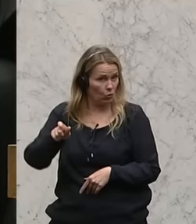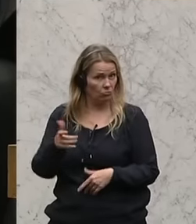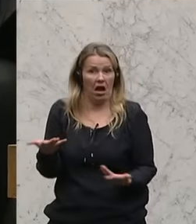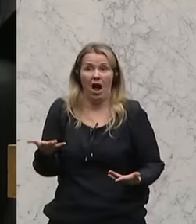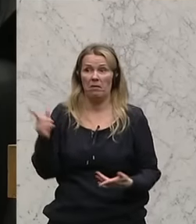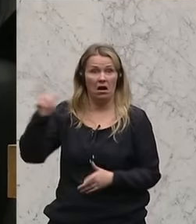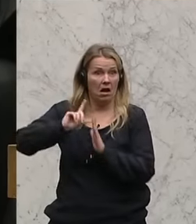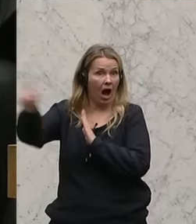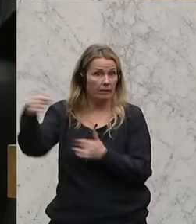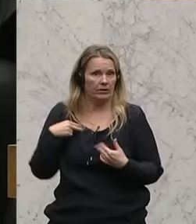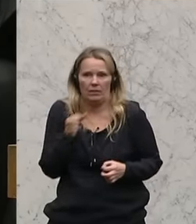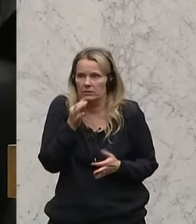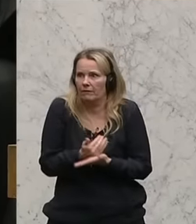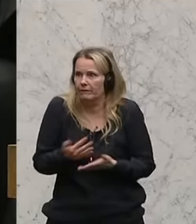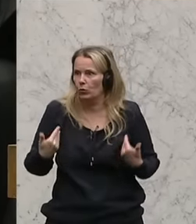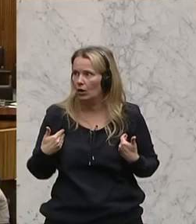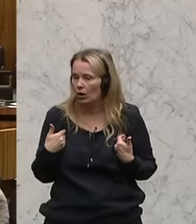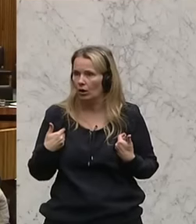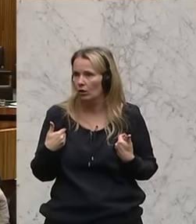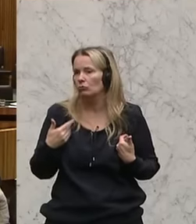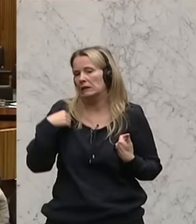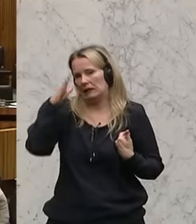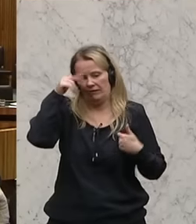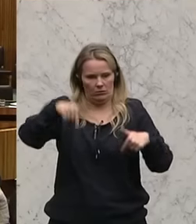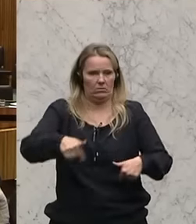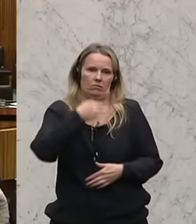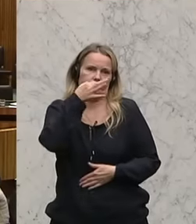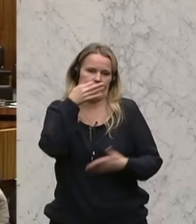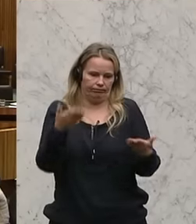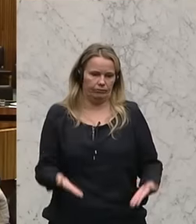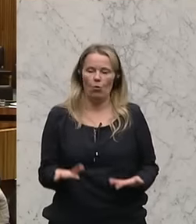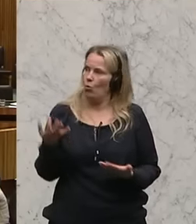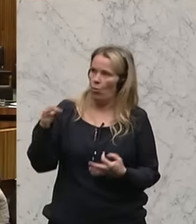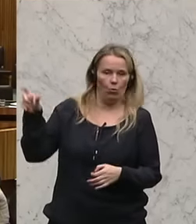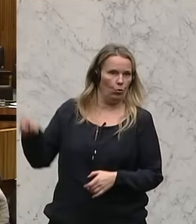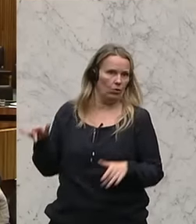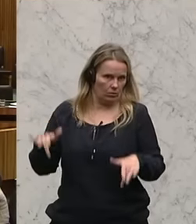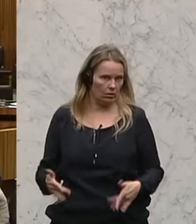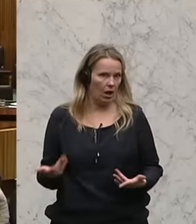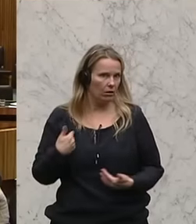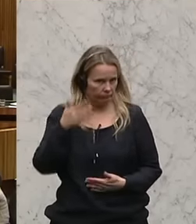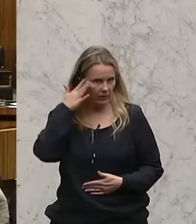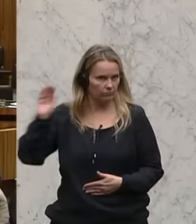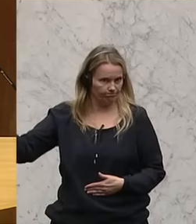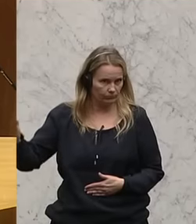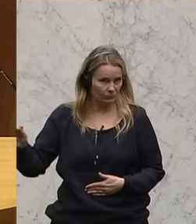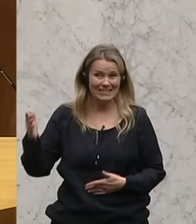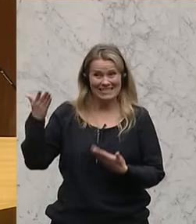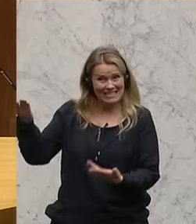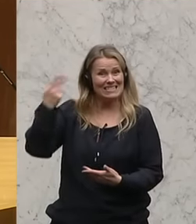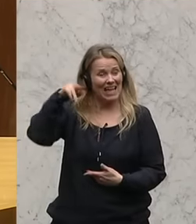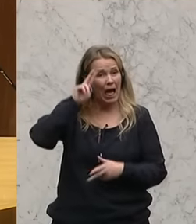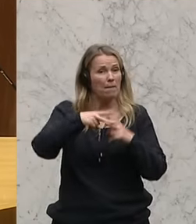aber wenn er gegangen ist, kann ich nichts machen, dann werde ich es ihm halt hier über das Rennerpult auch ausrichten. Sie, Herr